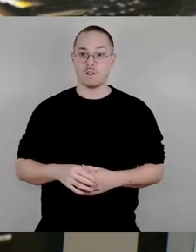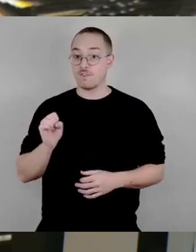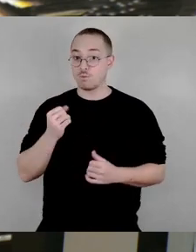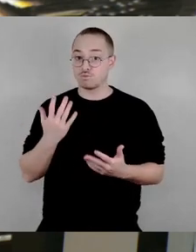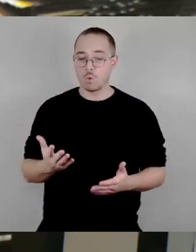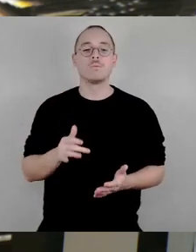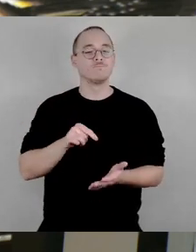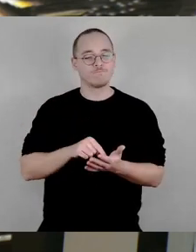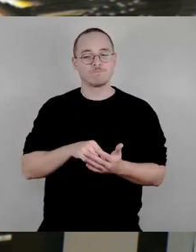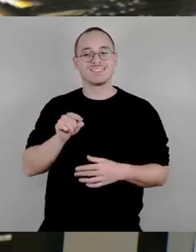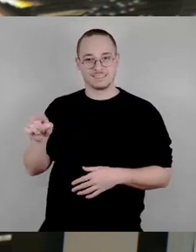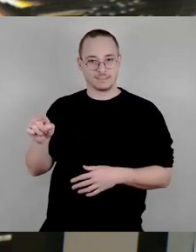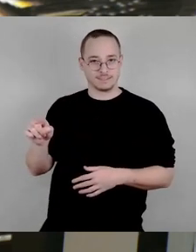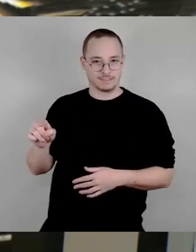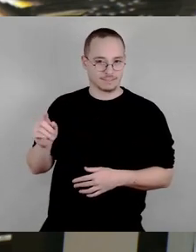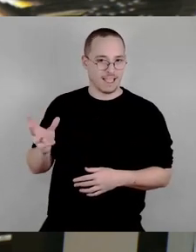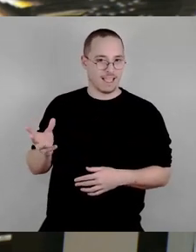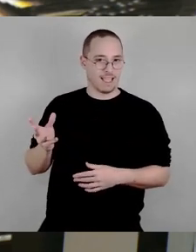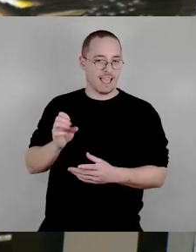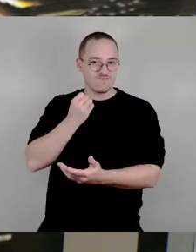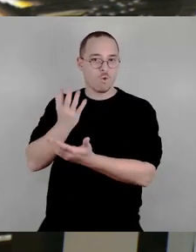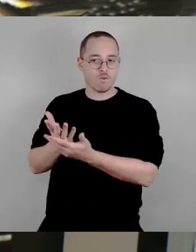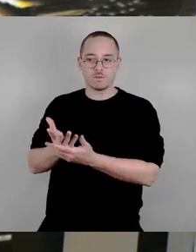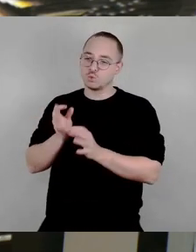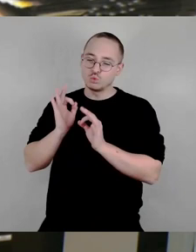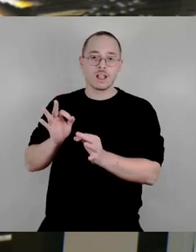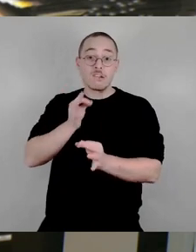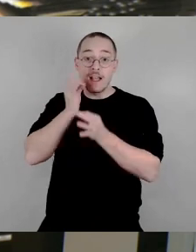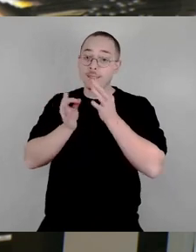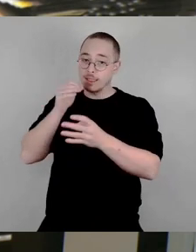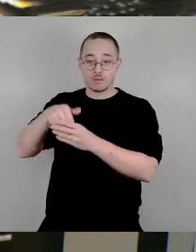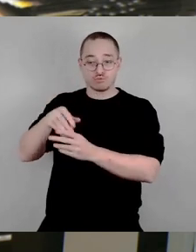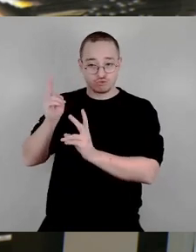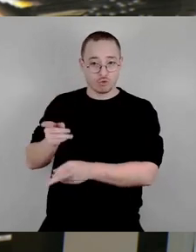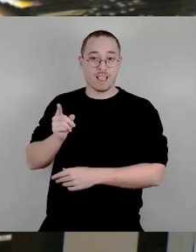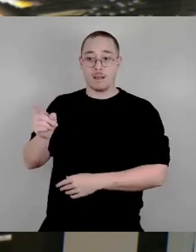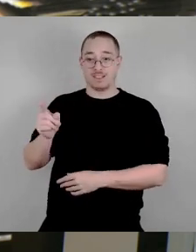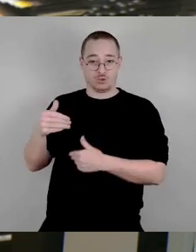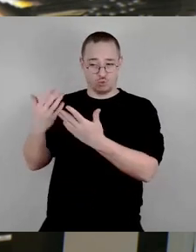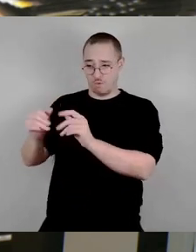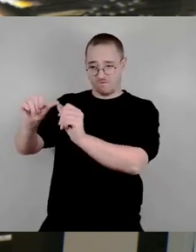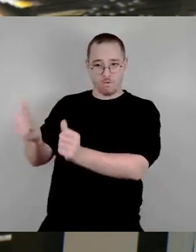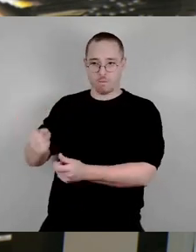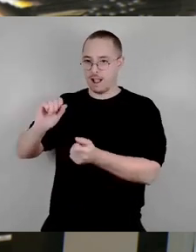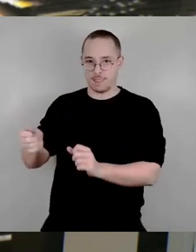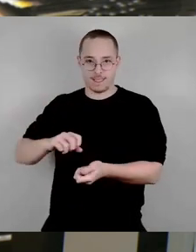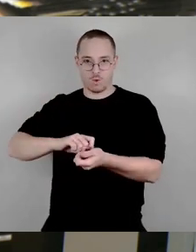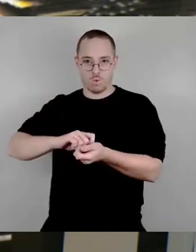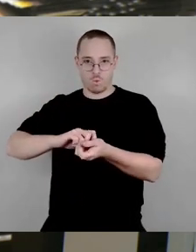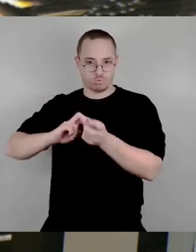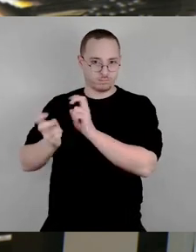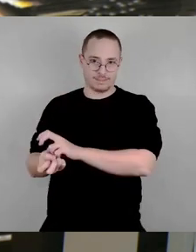tatsächlich Qualitäten, aber er ist in dieser Form nicht realisierbar. Und am Ende wird er nur mit dem Umlegungsverfahren. Und wie gesagt, schwierig,